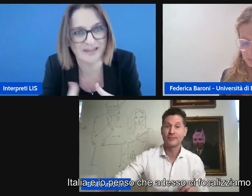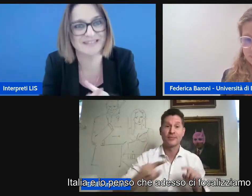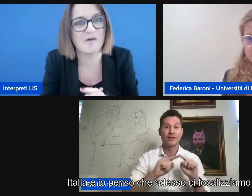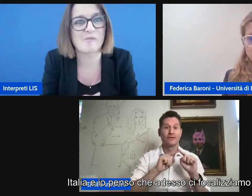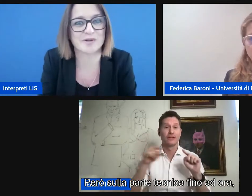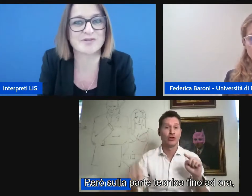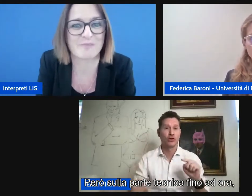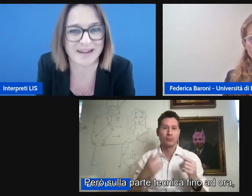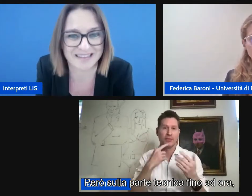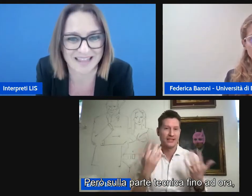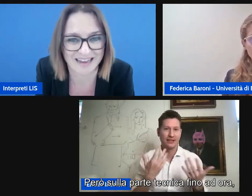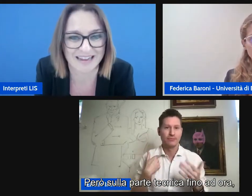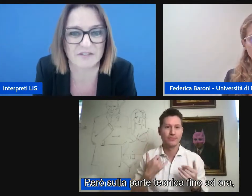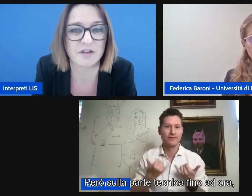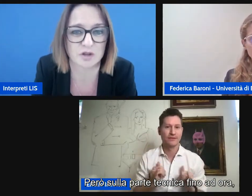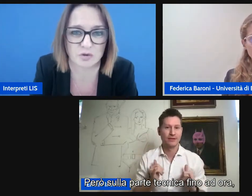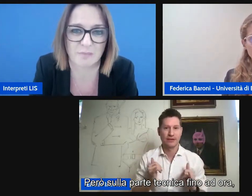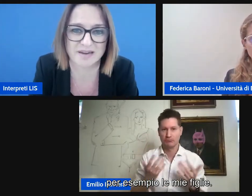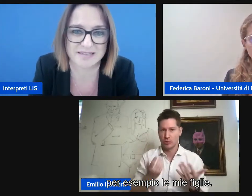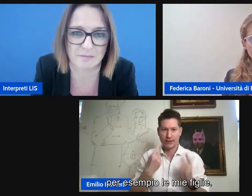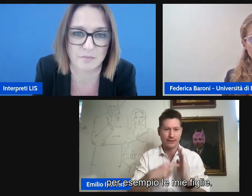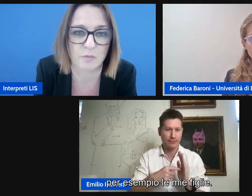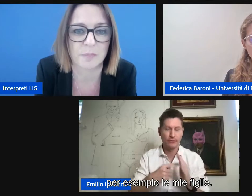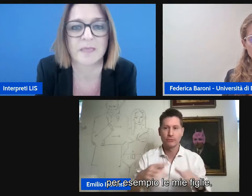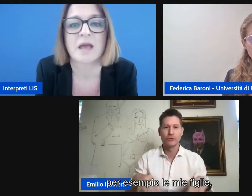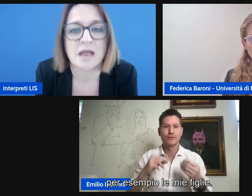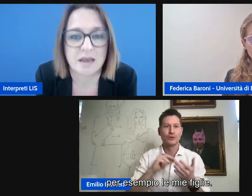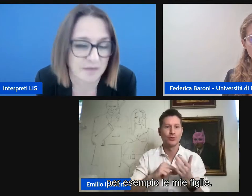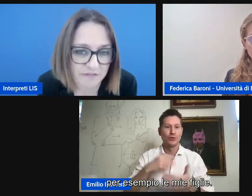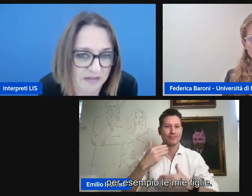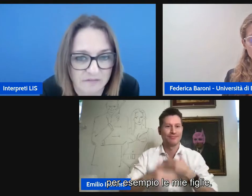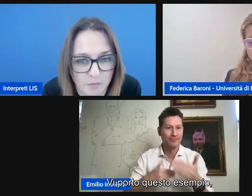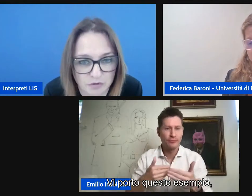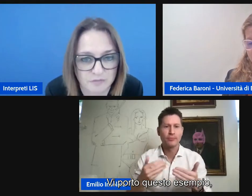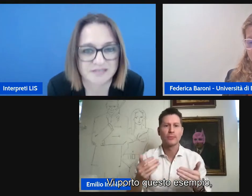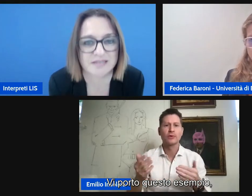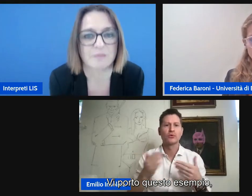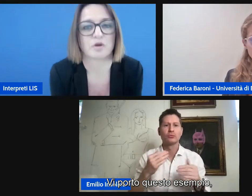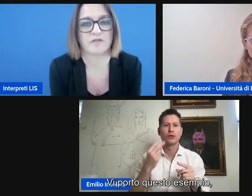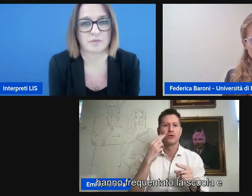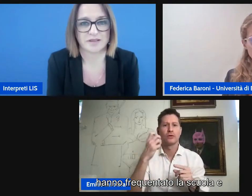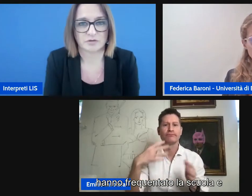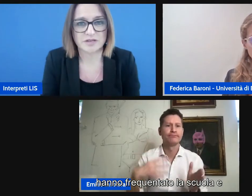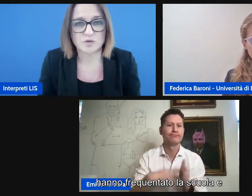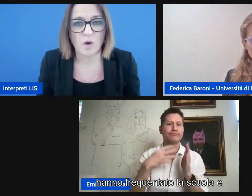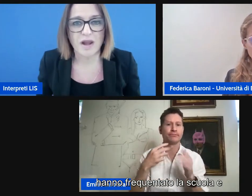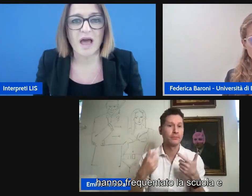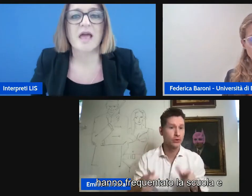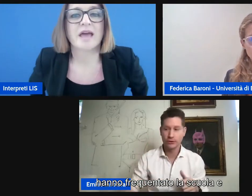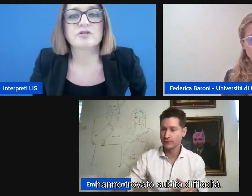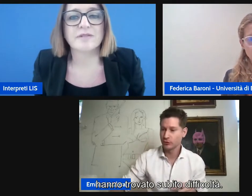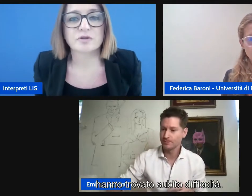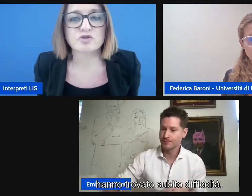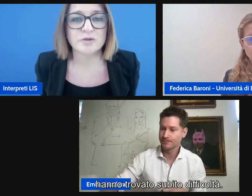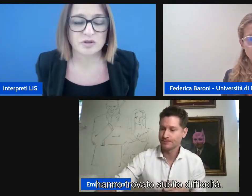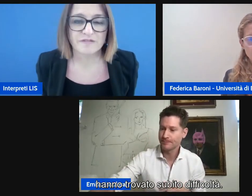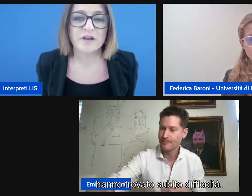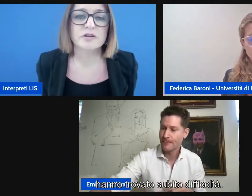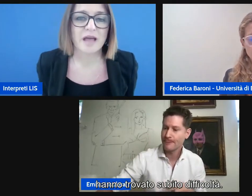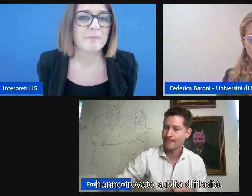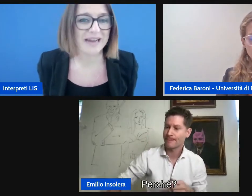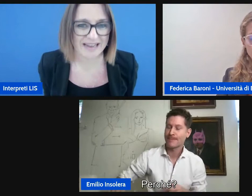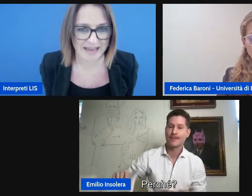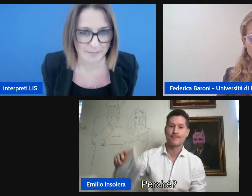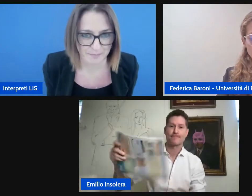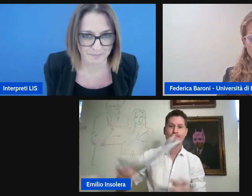ci rifocalizziamo però sulla parte tecnica fino ad ora per esempio le mie figlie vi porto questo esempio hanno frequentato la scuola e hanno trovato subito